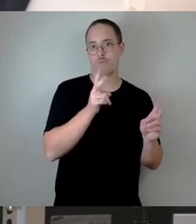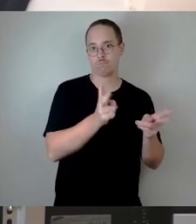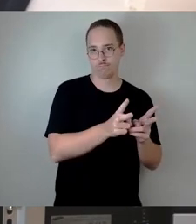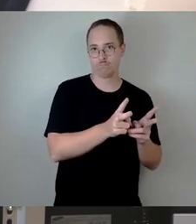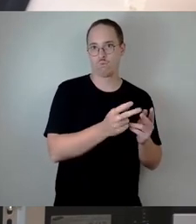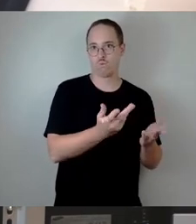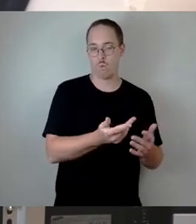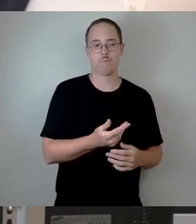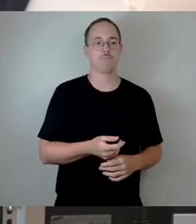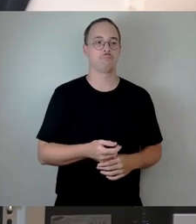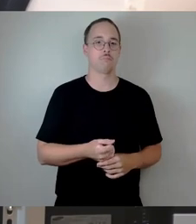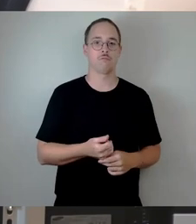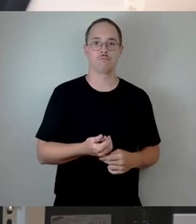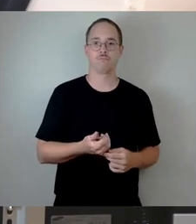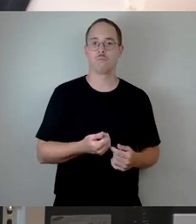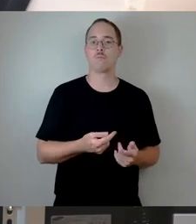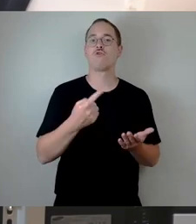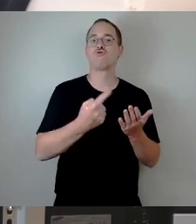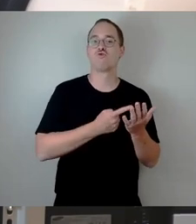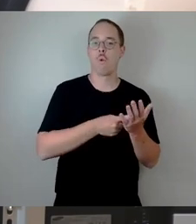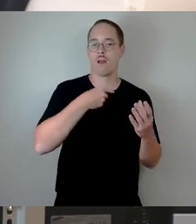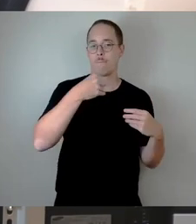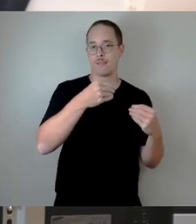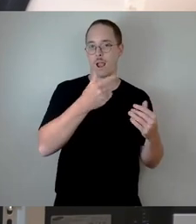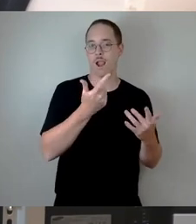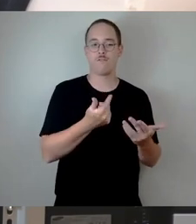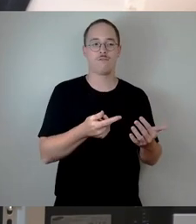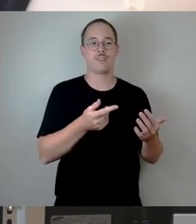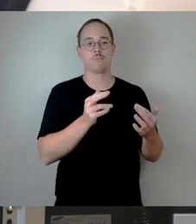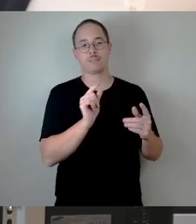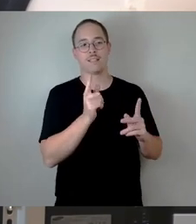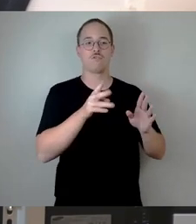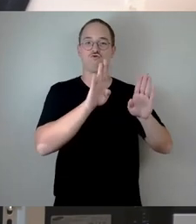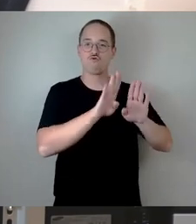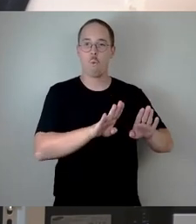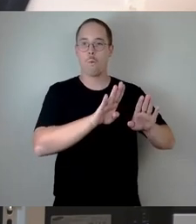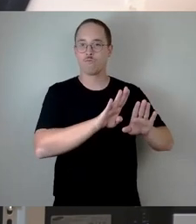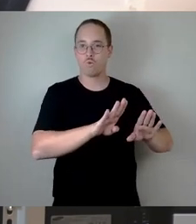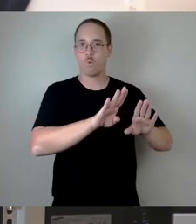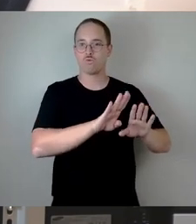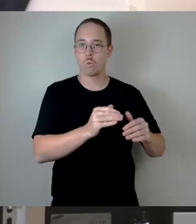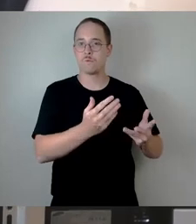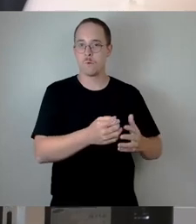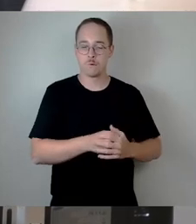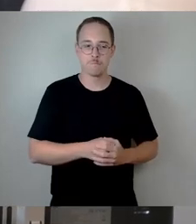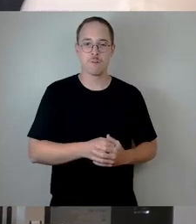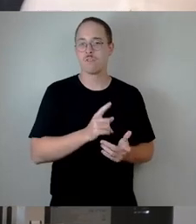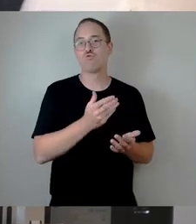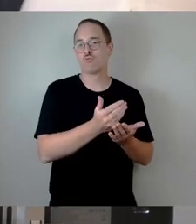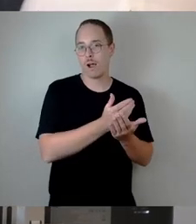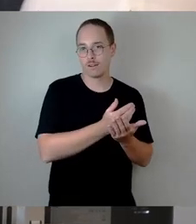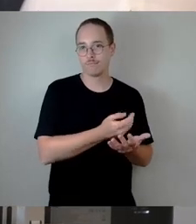der Steuermittel, die wir von den Dresdnerinnen und Dresdner einnehmen. Und natürlich auch eine Erhöhung der